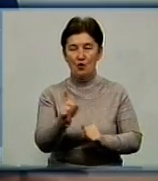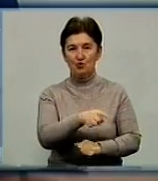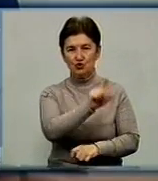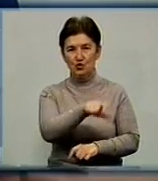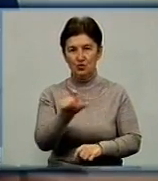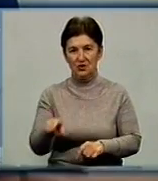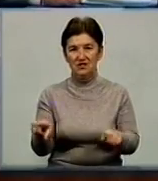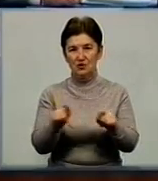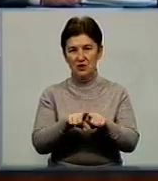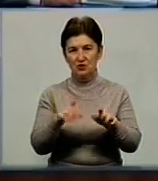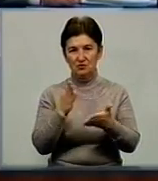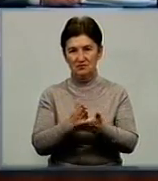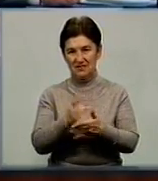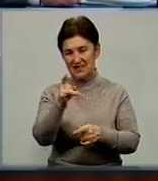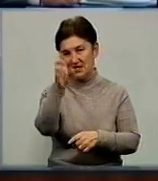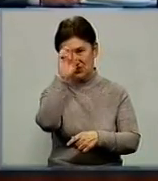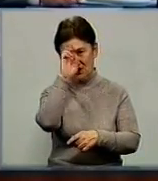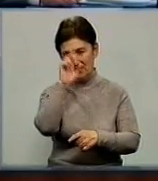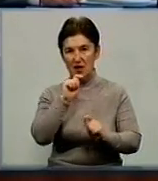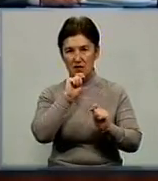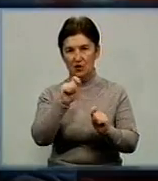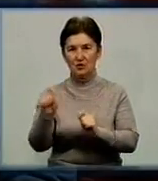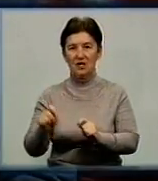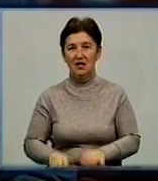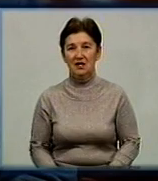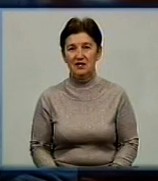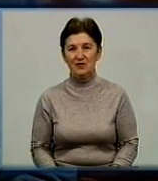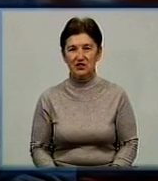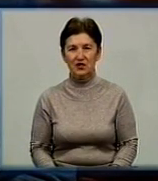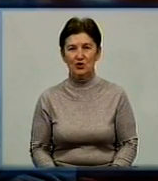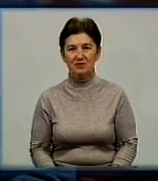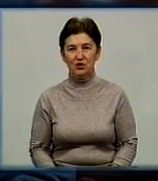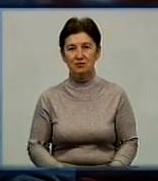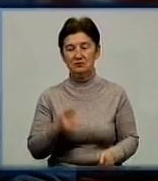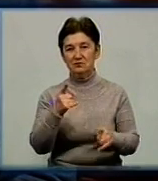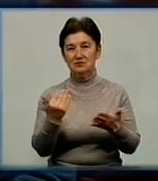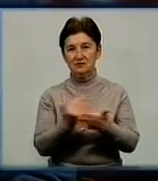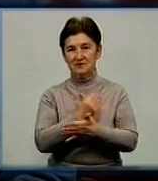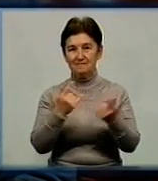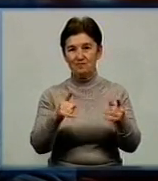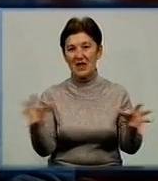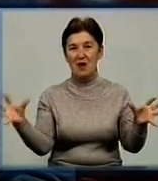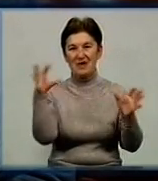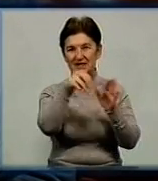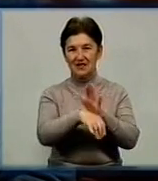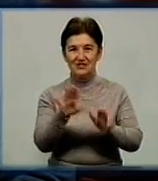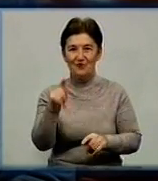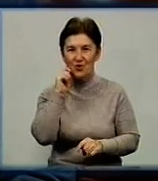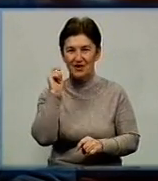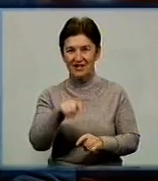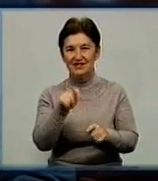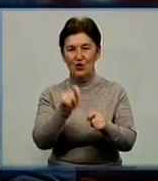бути із державною нагородою. Нові умови для переселенців в Україні